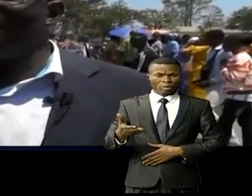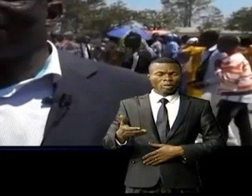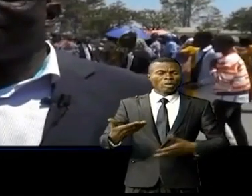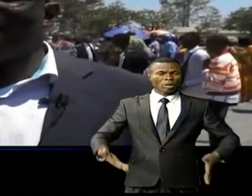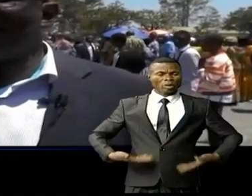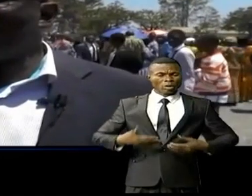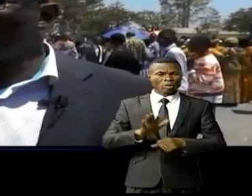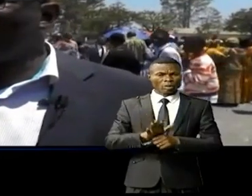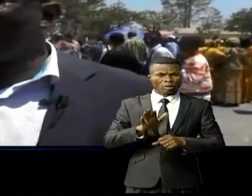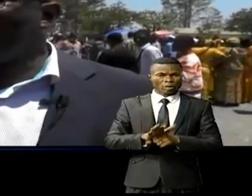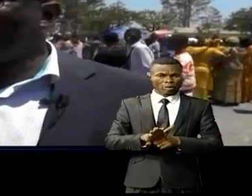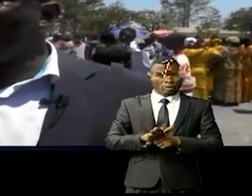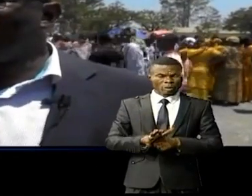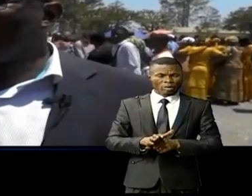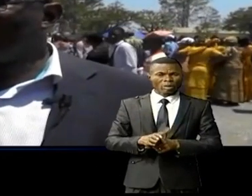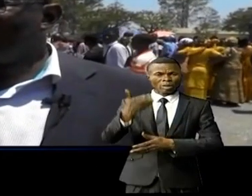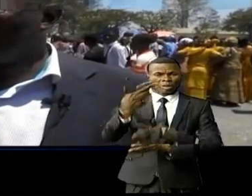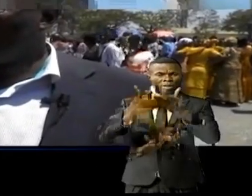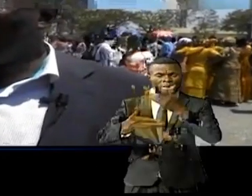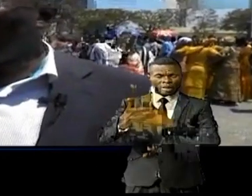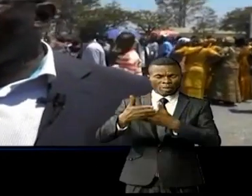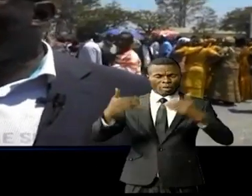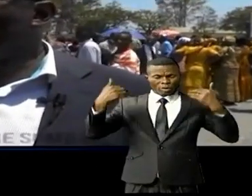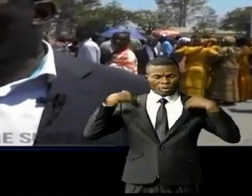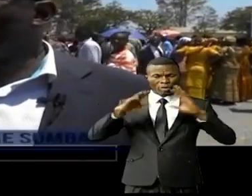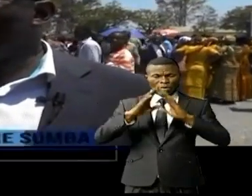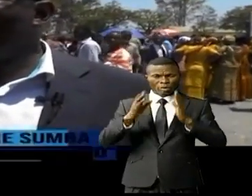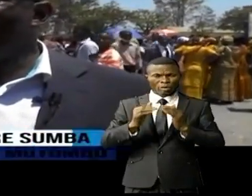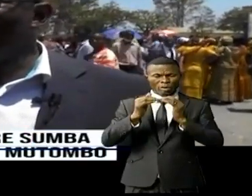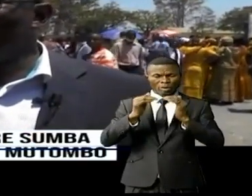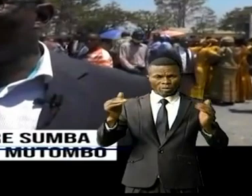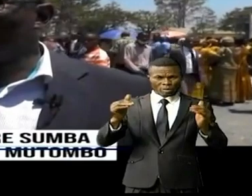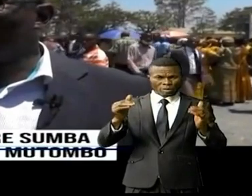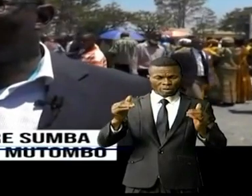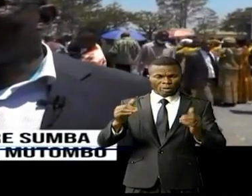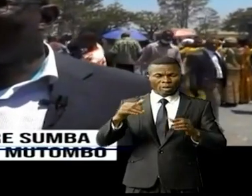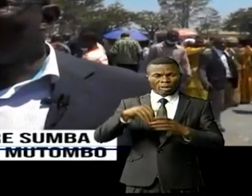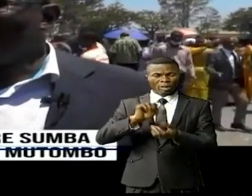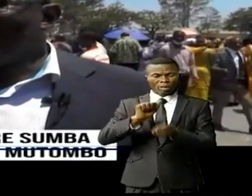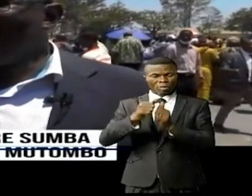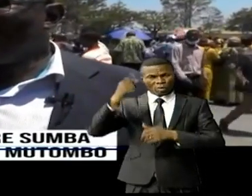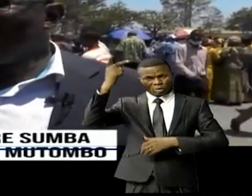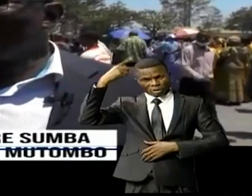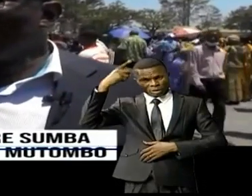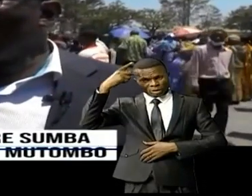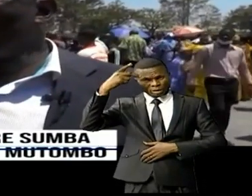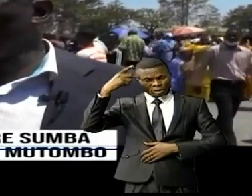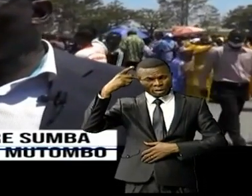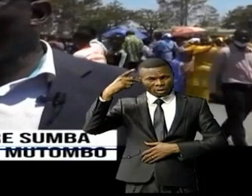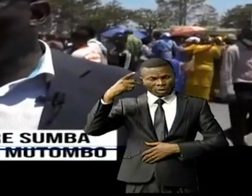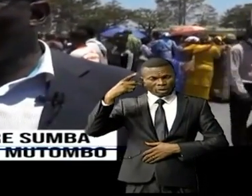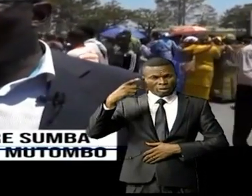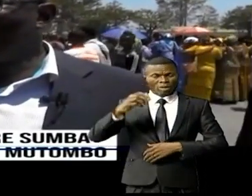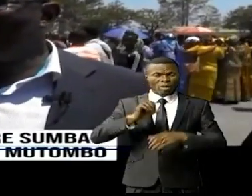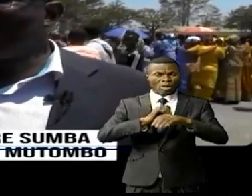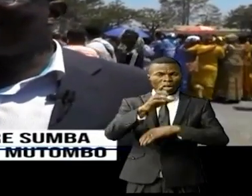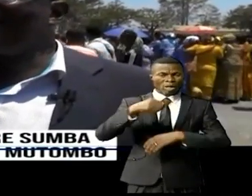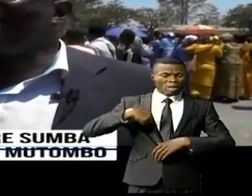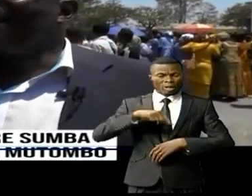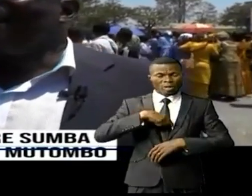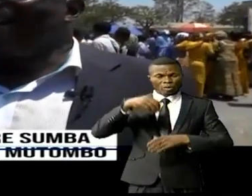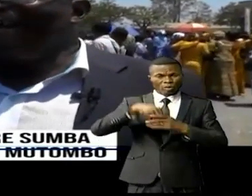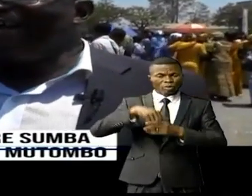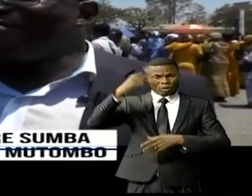tous les évêques et représentants légaux l'avaient envoyé dans la politique. Et puisque nous l'avions envoyé dans la politique,